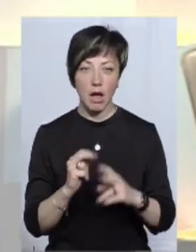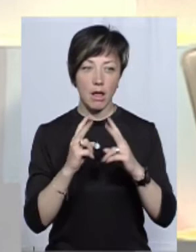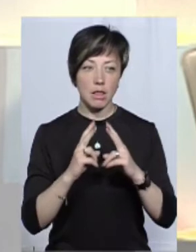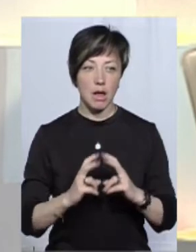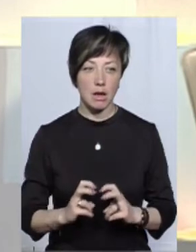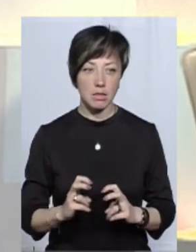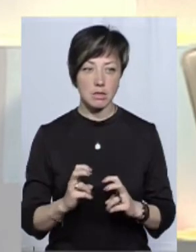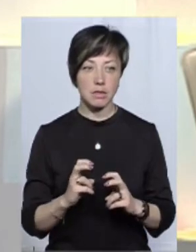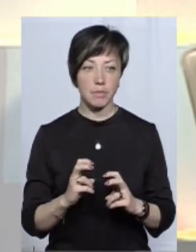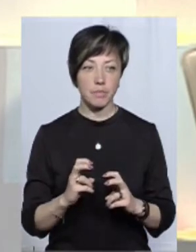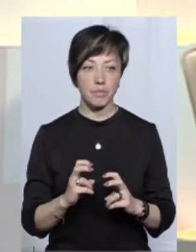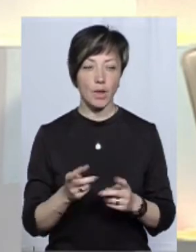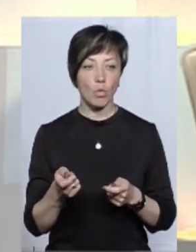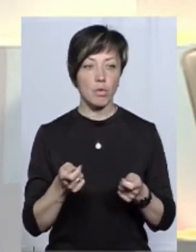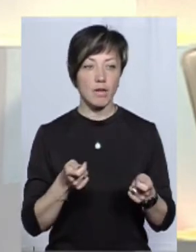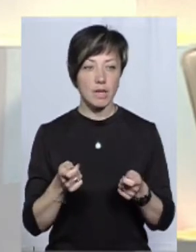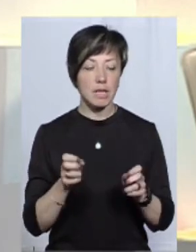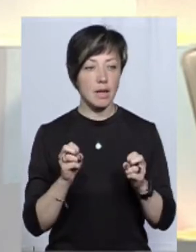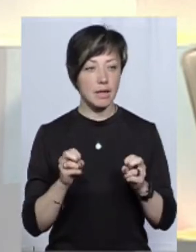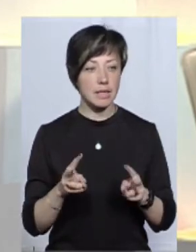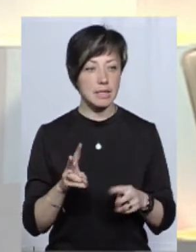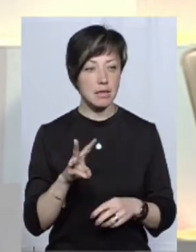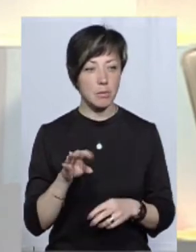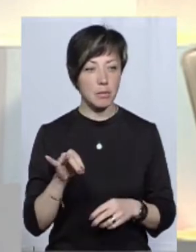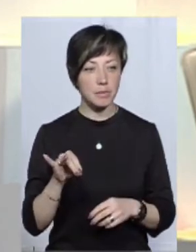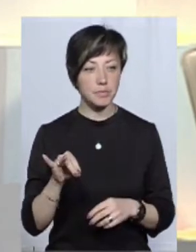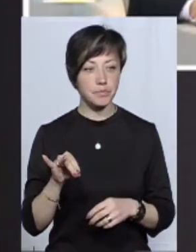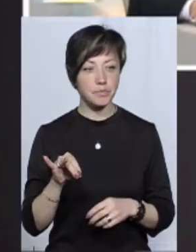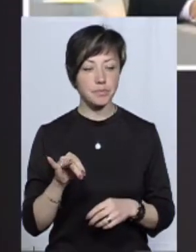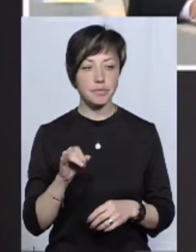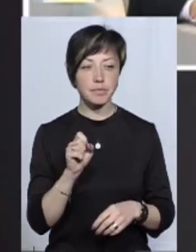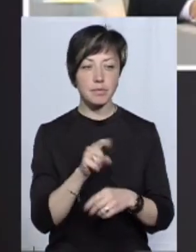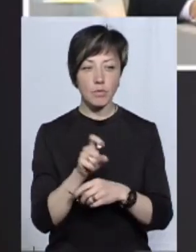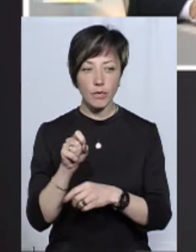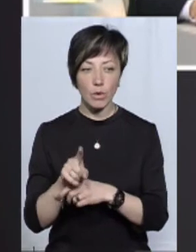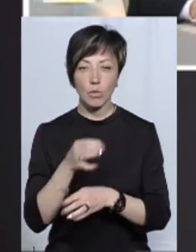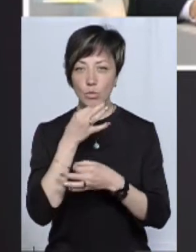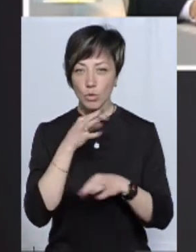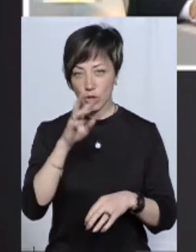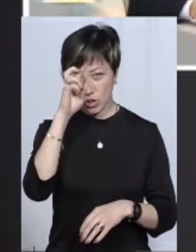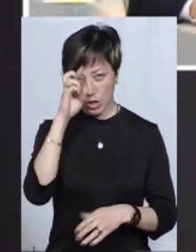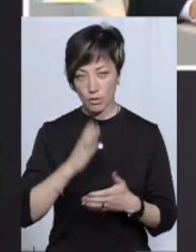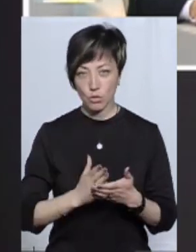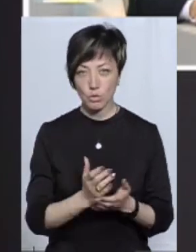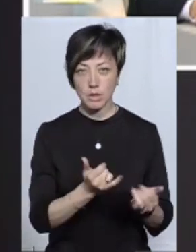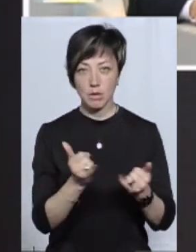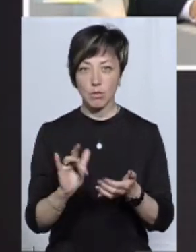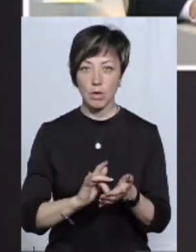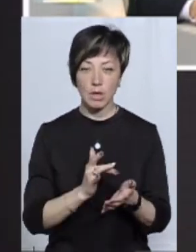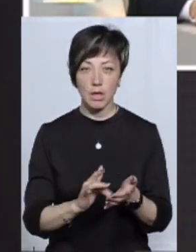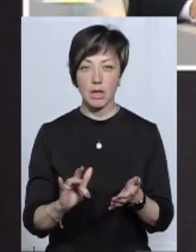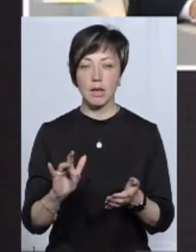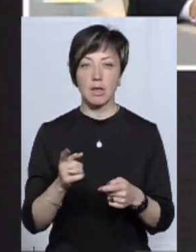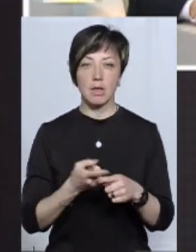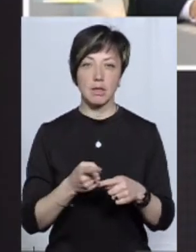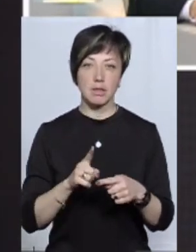аналіз і управління ризиками. Ну і ті функції, які будь-яка державна служба забезпечує. Це бухгалтерія,